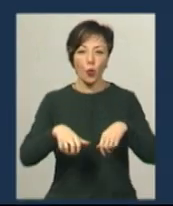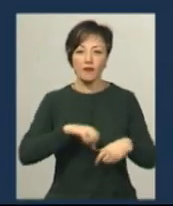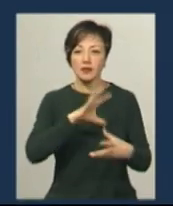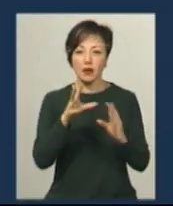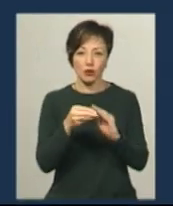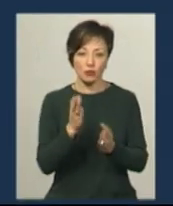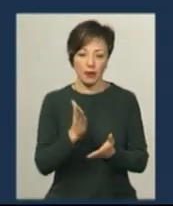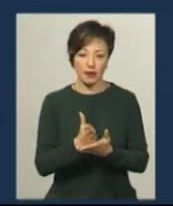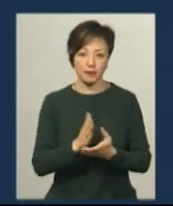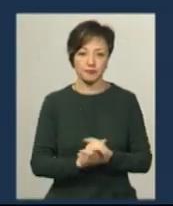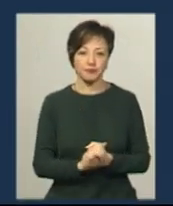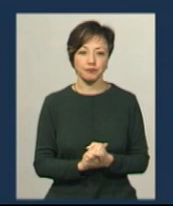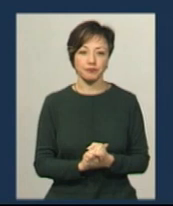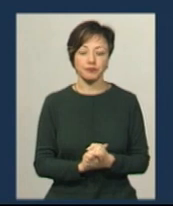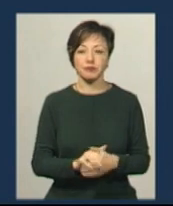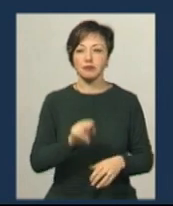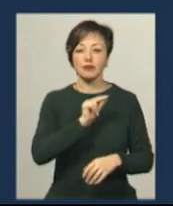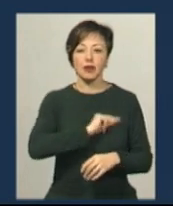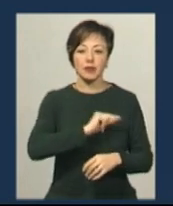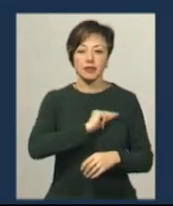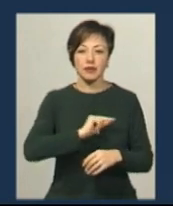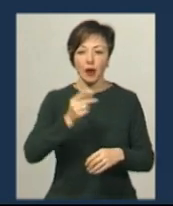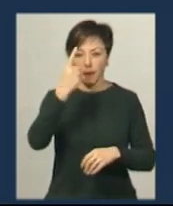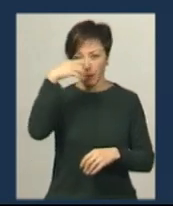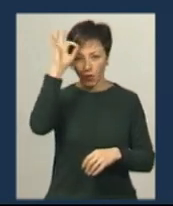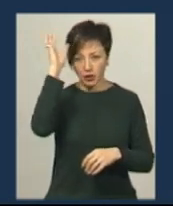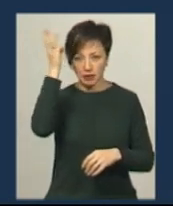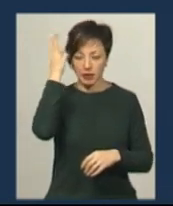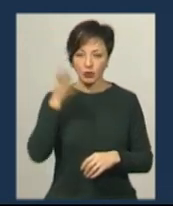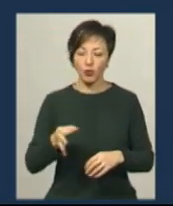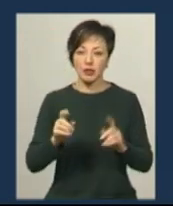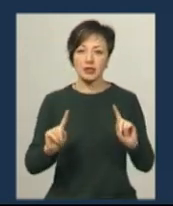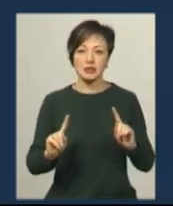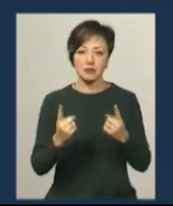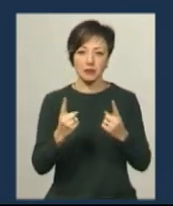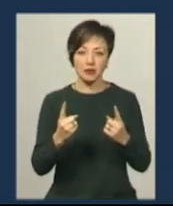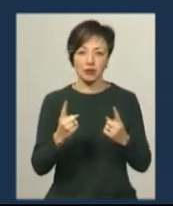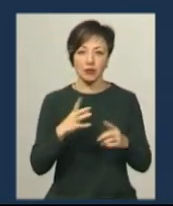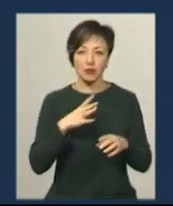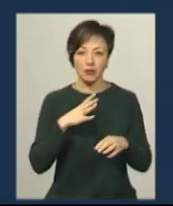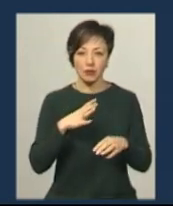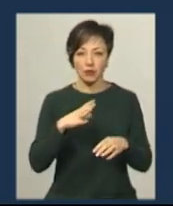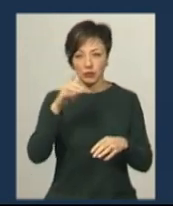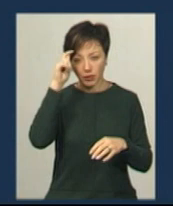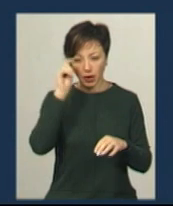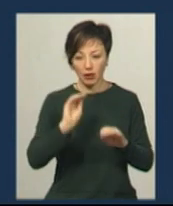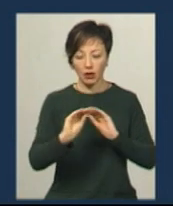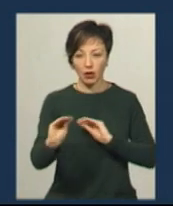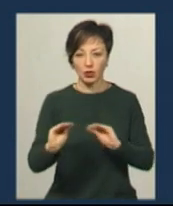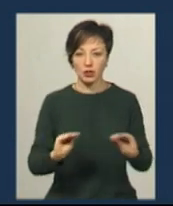Працівниками поліції Хмельницької області було затримано закладчика, який розкладав